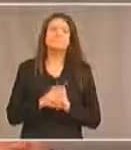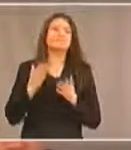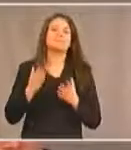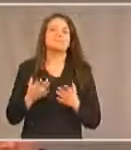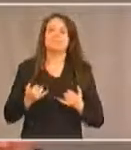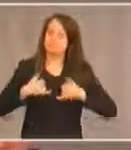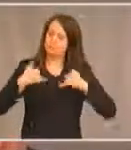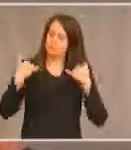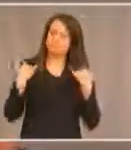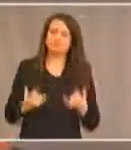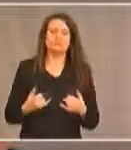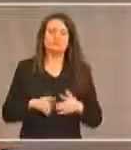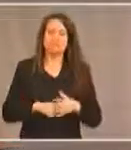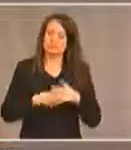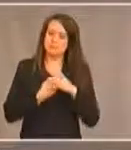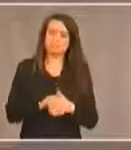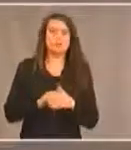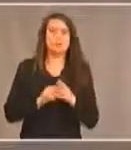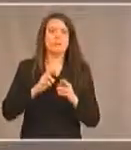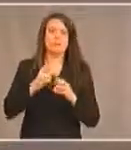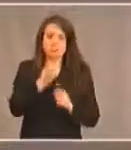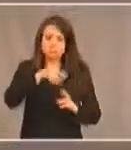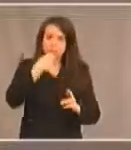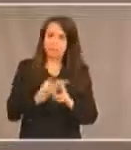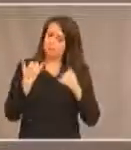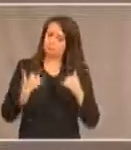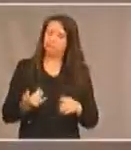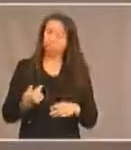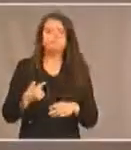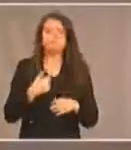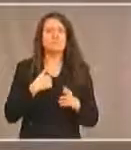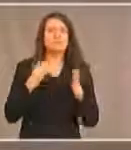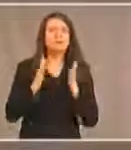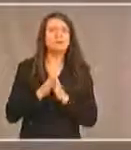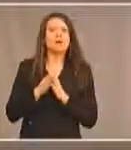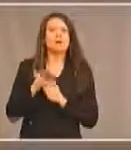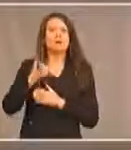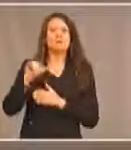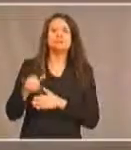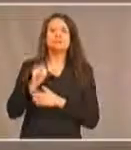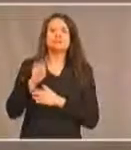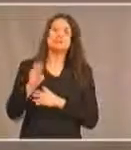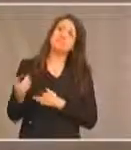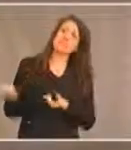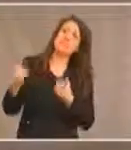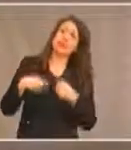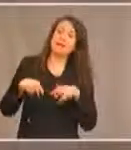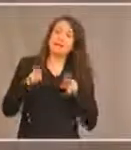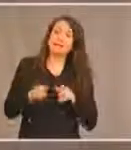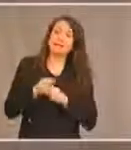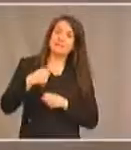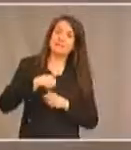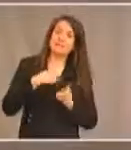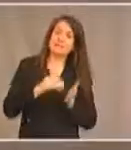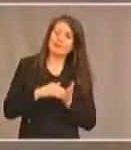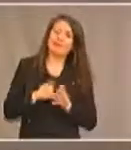Alors, on passe tout de suite aux questions et je vais demander à James de venir se joindre à nous à la table de nouveau.